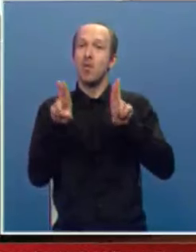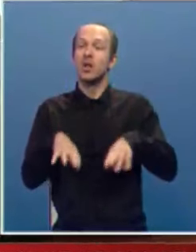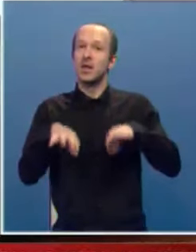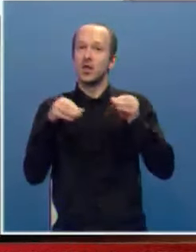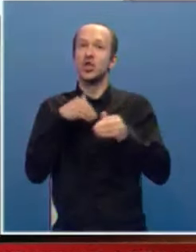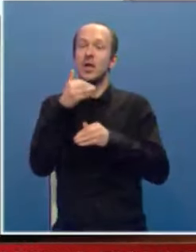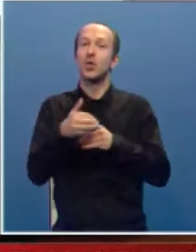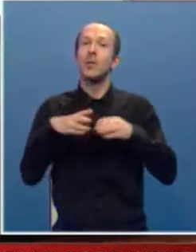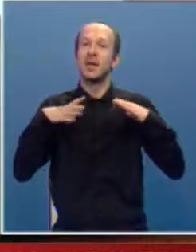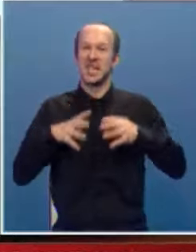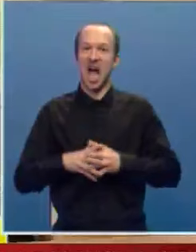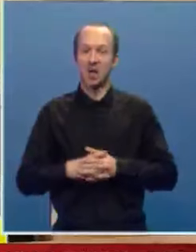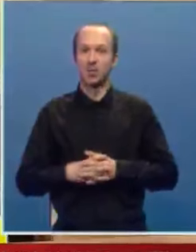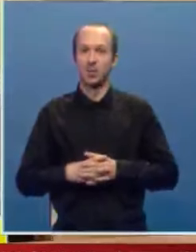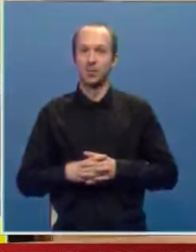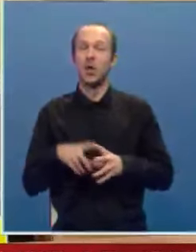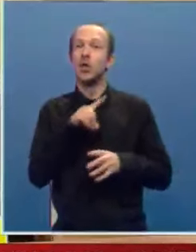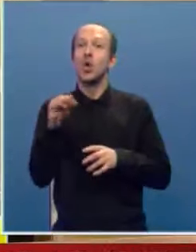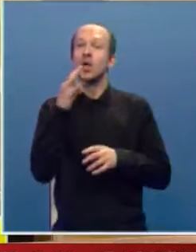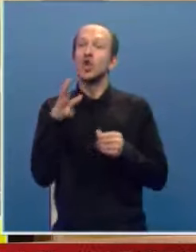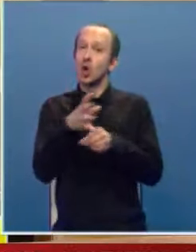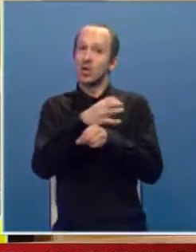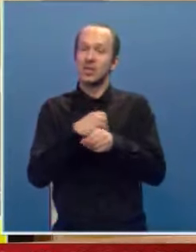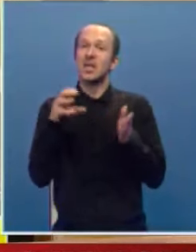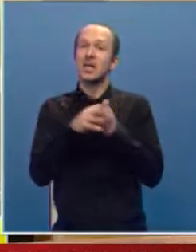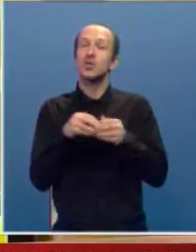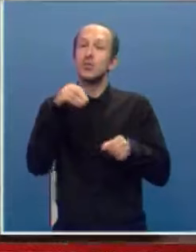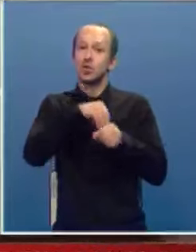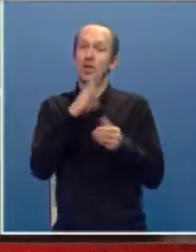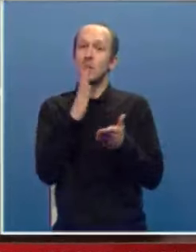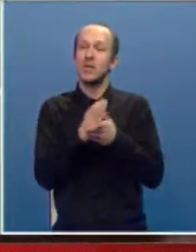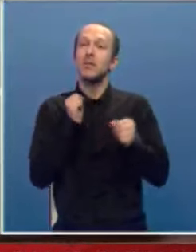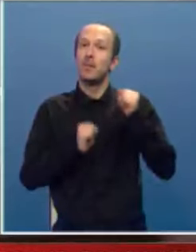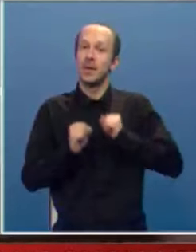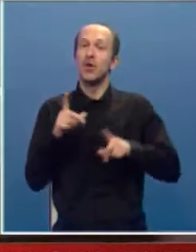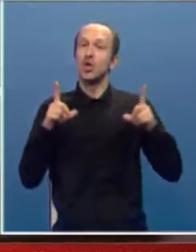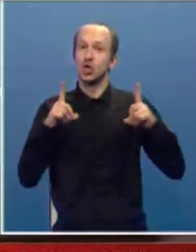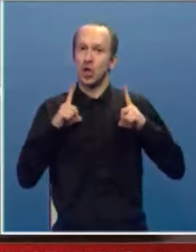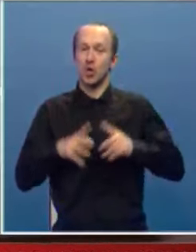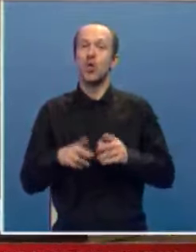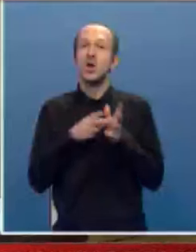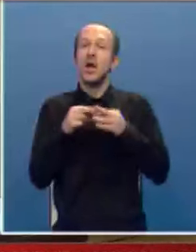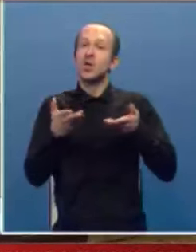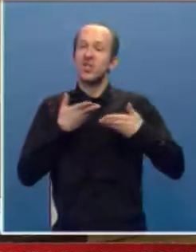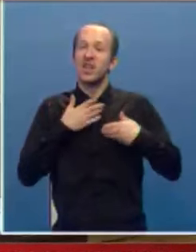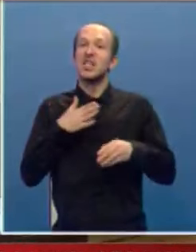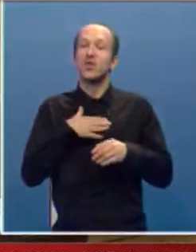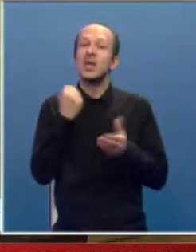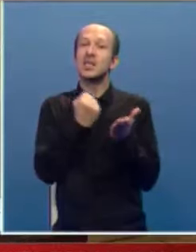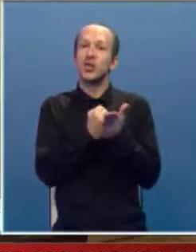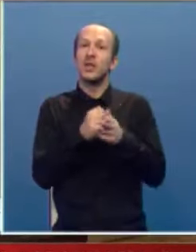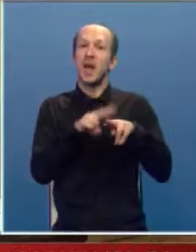naći nakon predstojećih praznika, dokada će korisnici gradskog budžeta biti primorani da čekaju na ostvarenje svojih